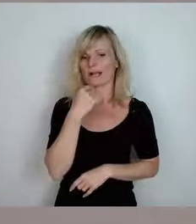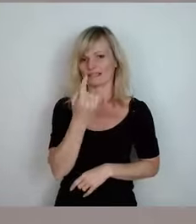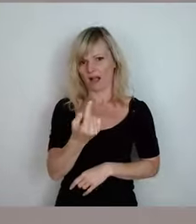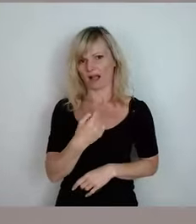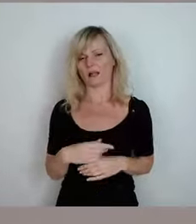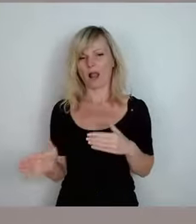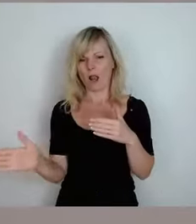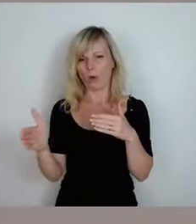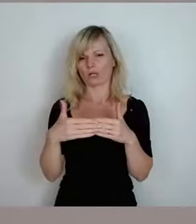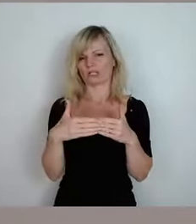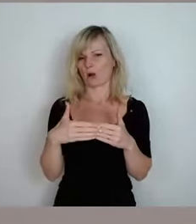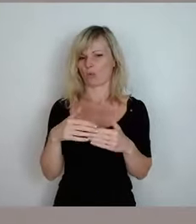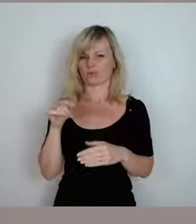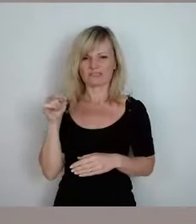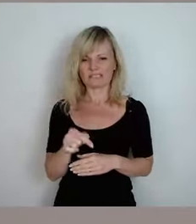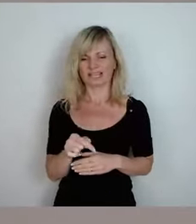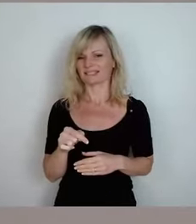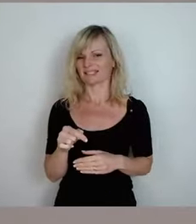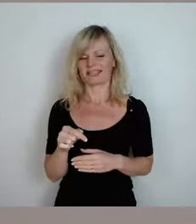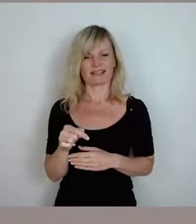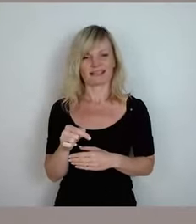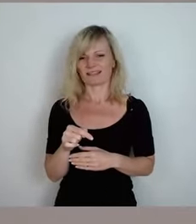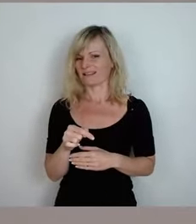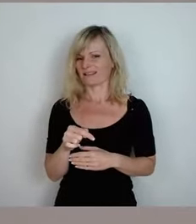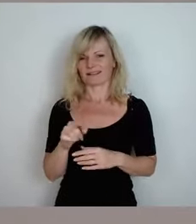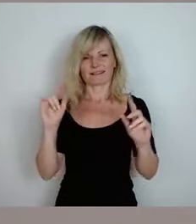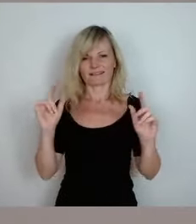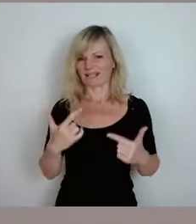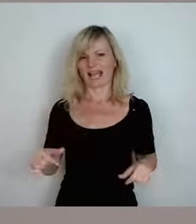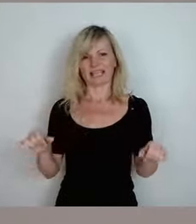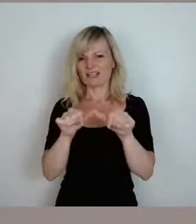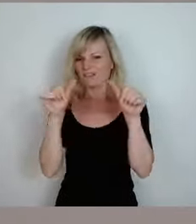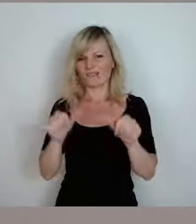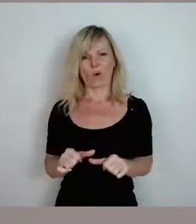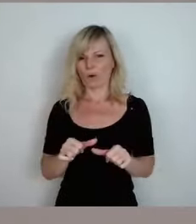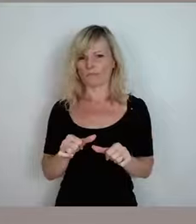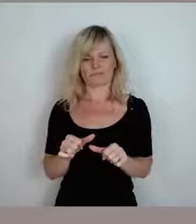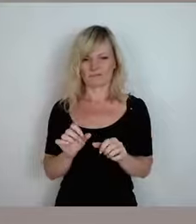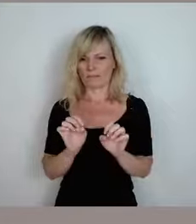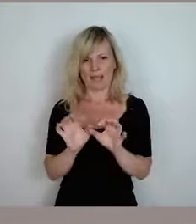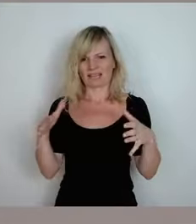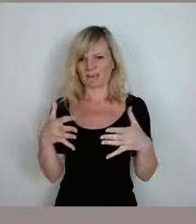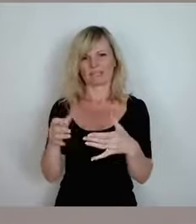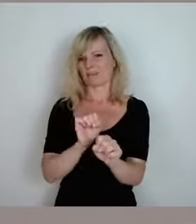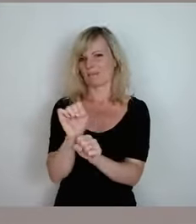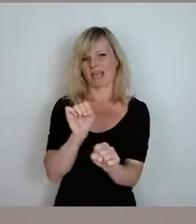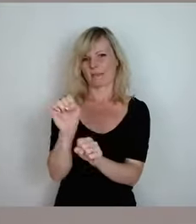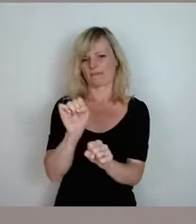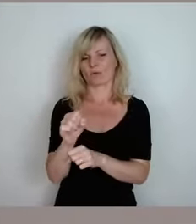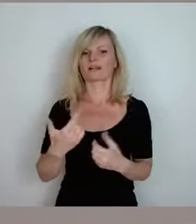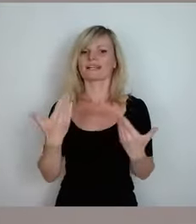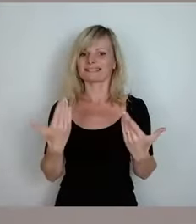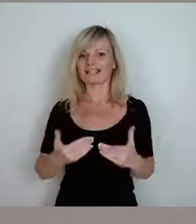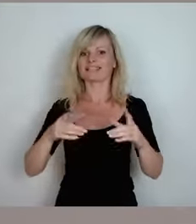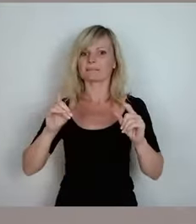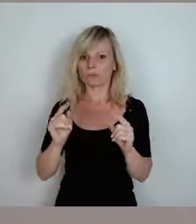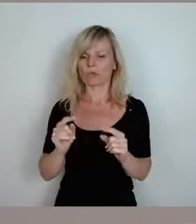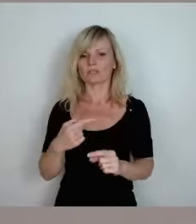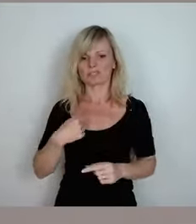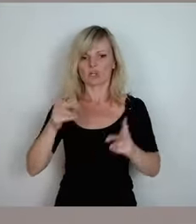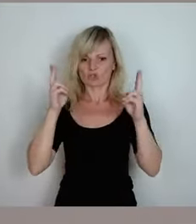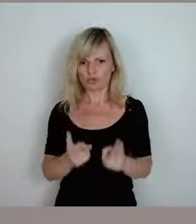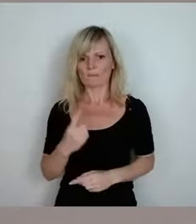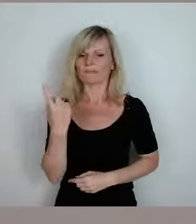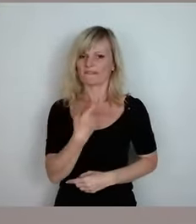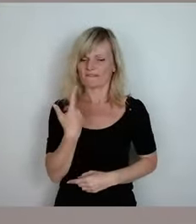ist keine Form von Pandemiebekämpfung, sondern ist das Eingeständnis von Scheitern. Dass man es